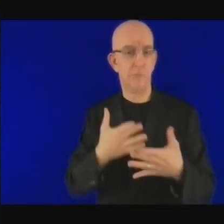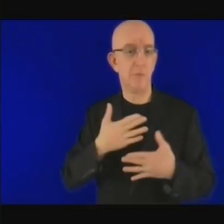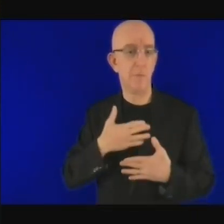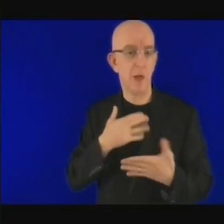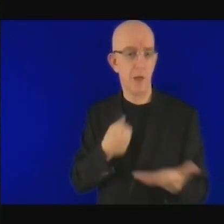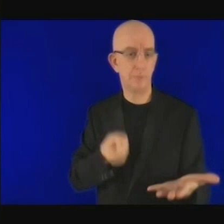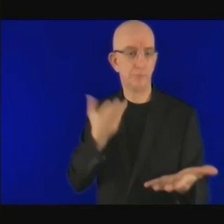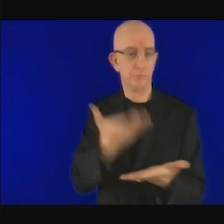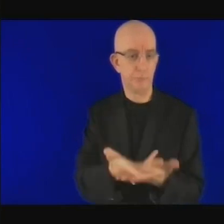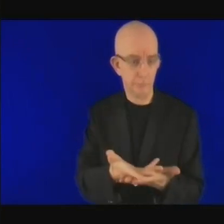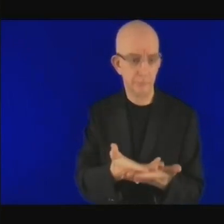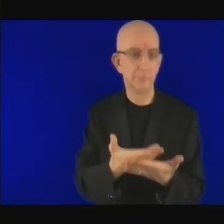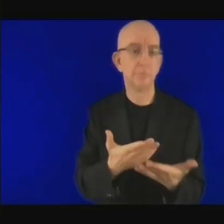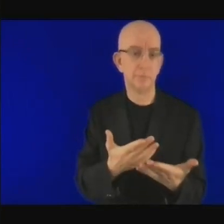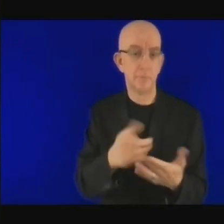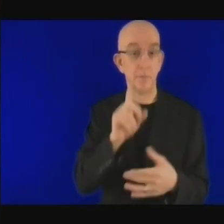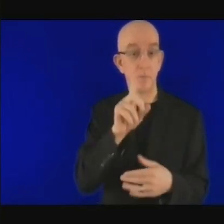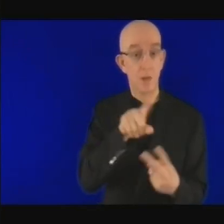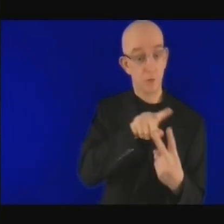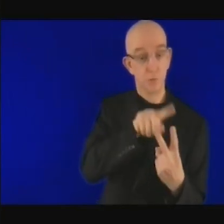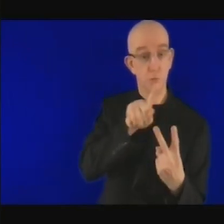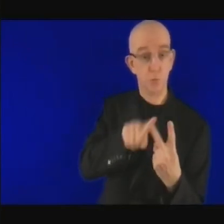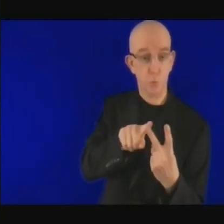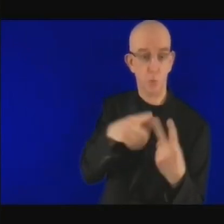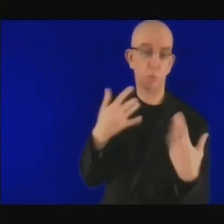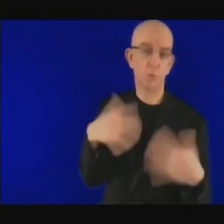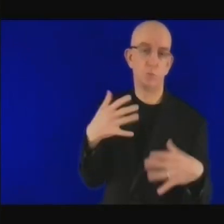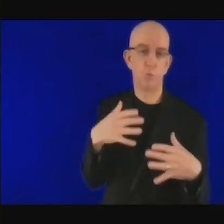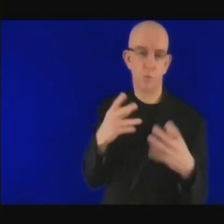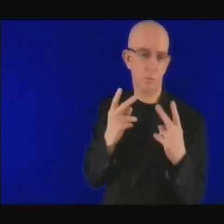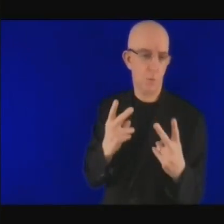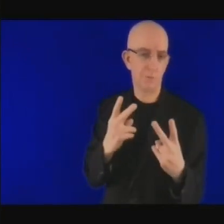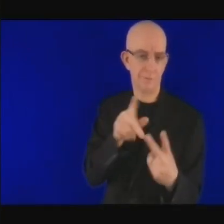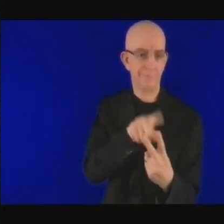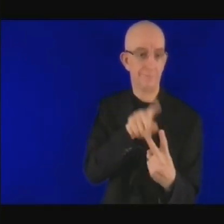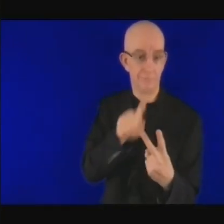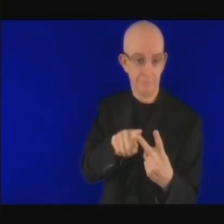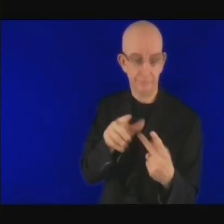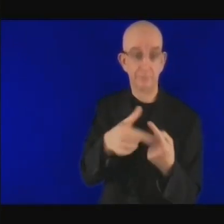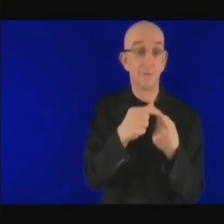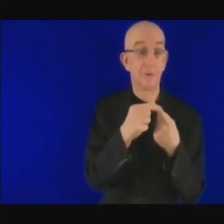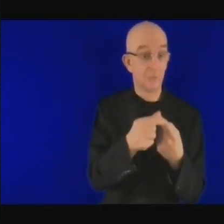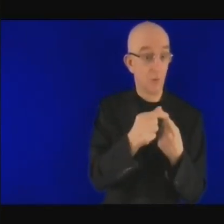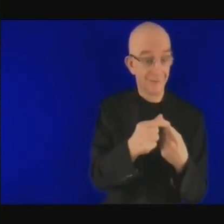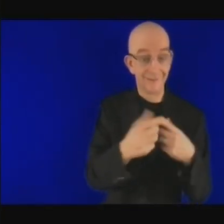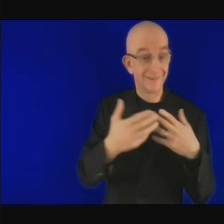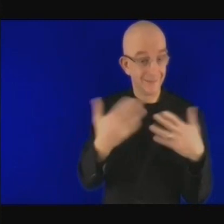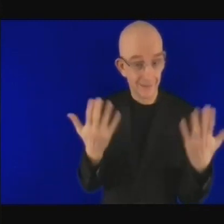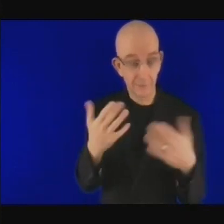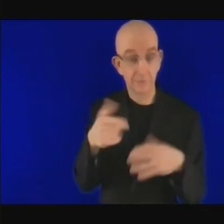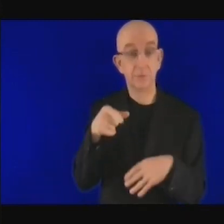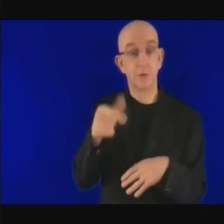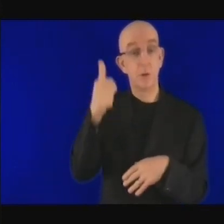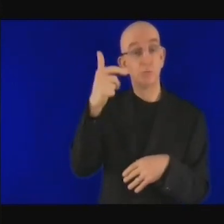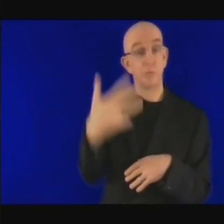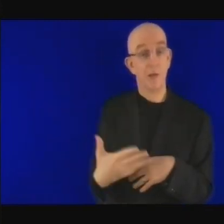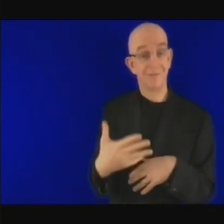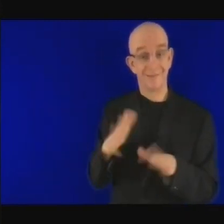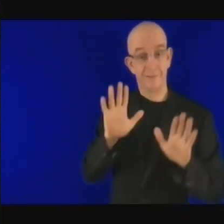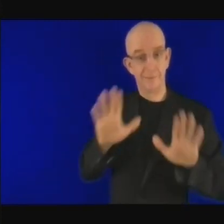Tout d'abord, la priorité pour la majorité des pays africains dans l'Afrique subsaharienne,